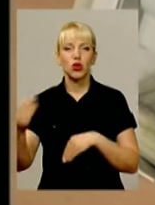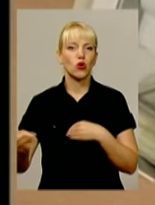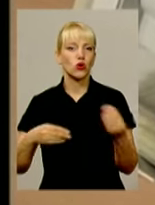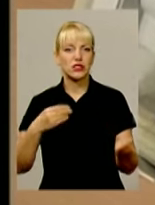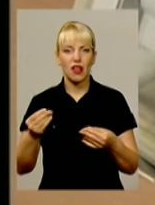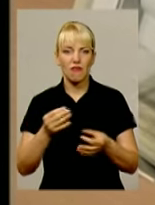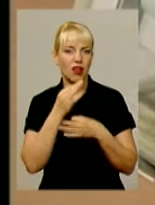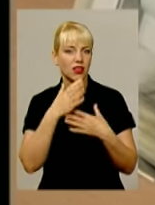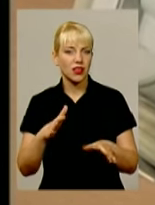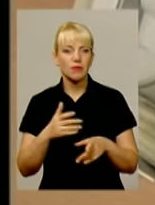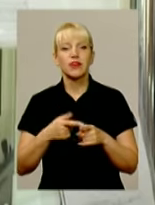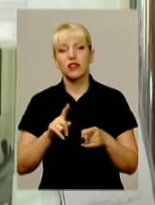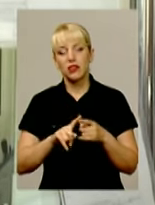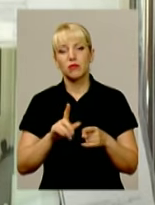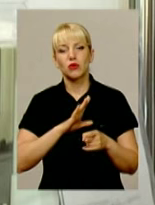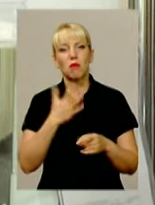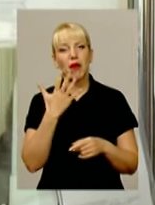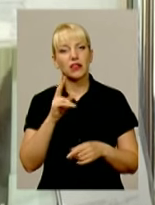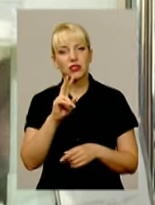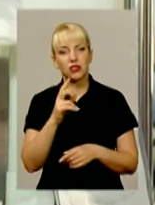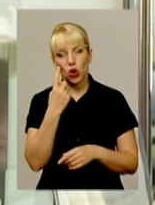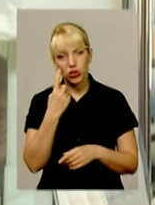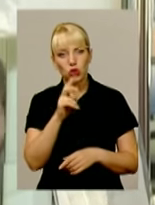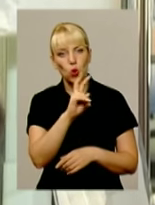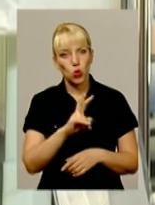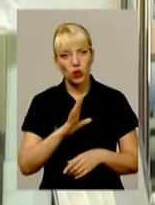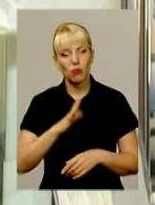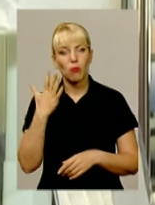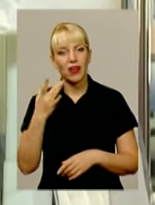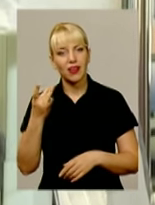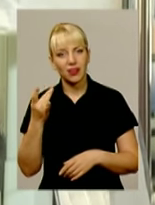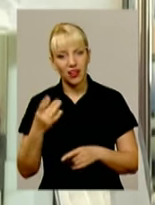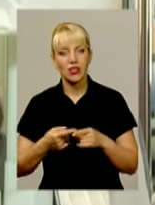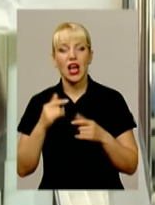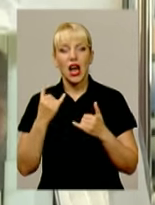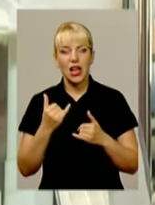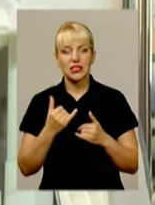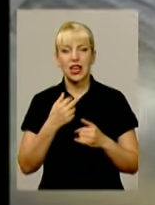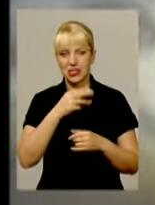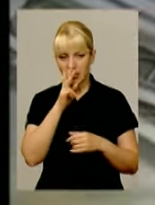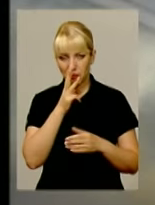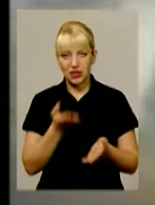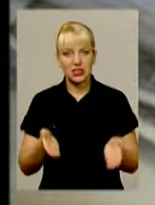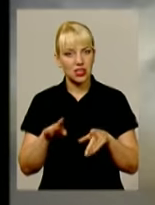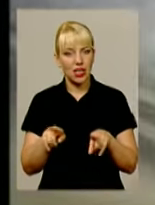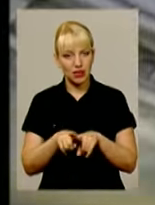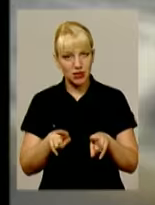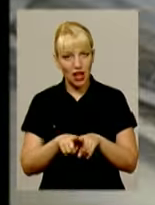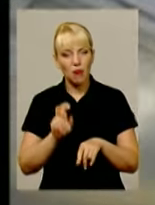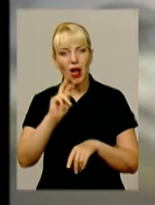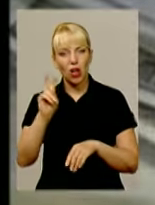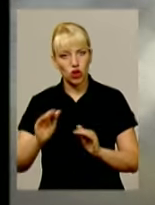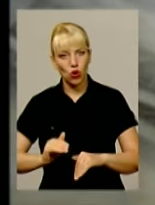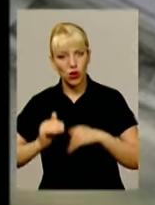за 1 долар давали близько 5 гривень. Тепер майже у п'ятеру більше. Водночас зарплати населення залишилися майже на тому ж рівні.